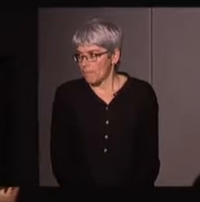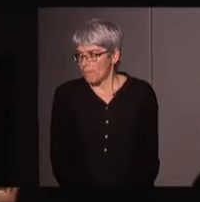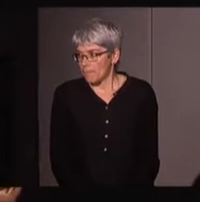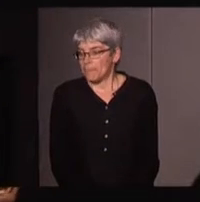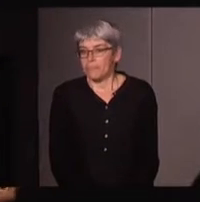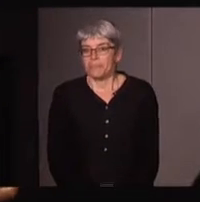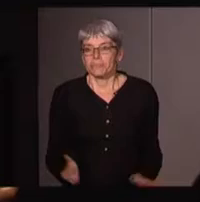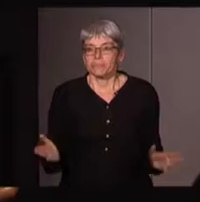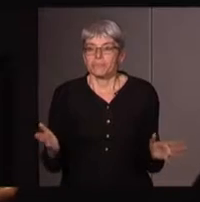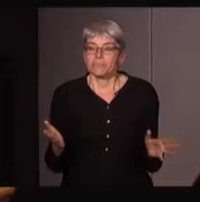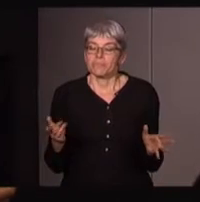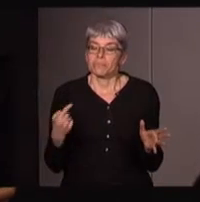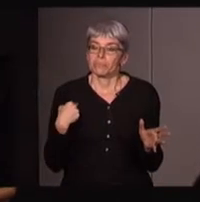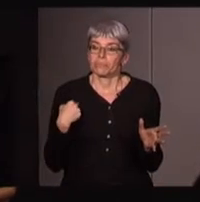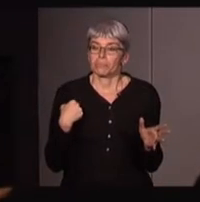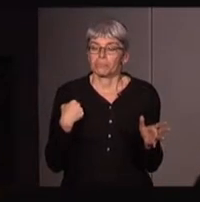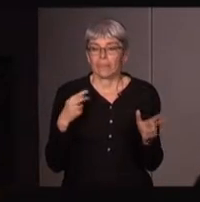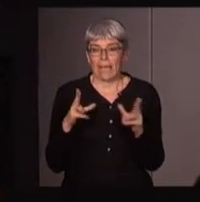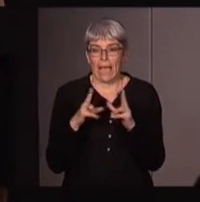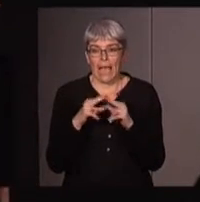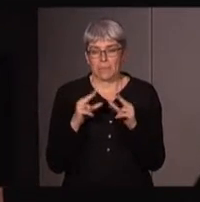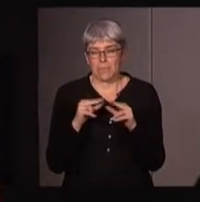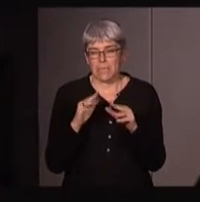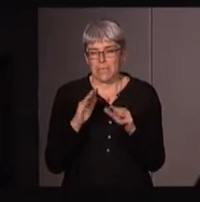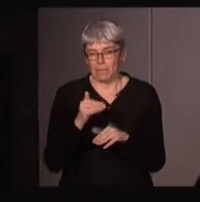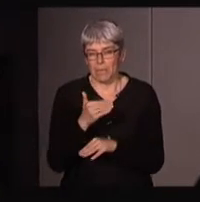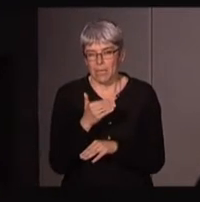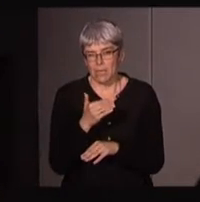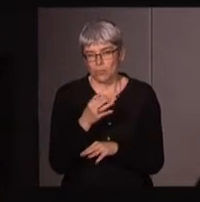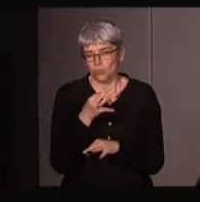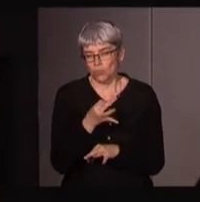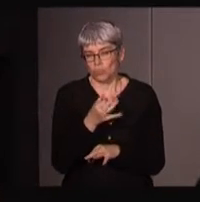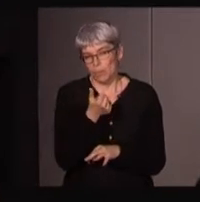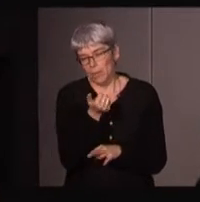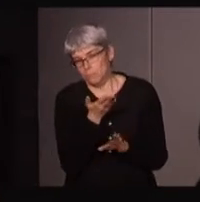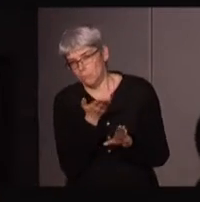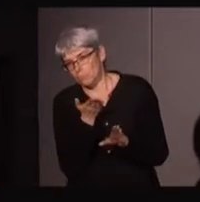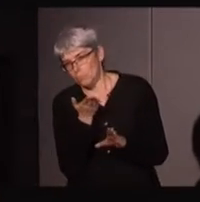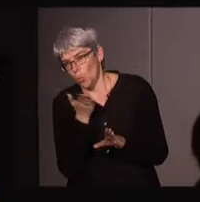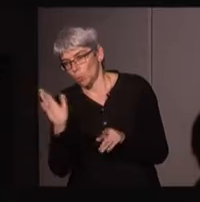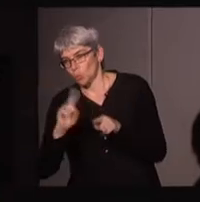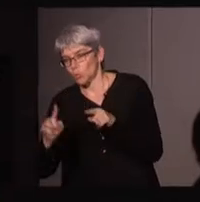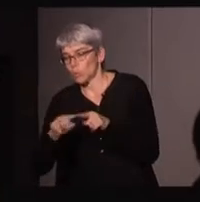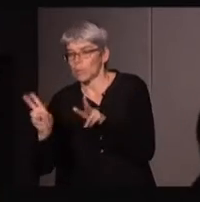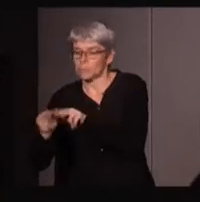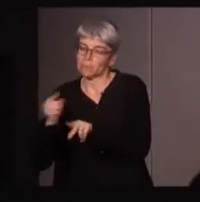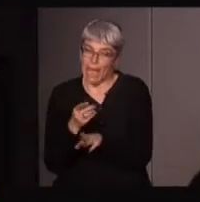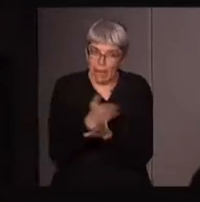Or, juste un mot dessus, et après je passerai aux deux autres points que je voulais vous dire.